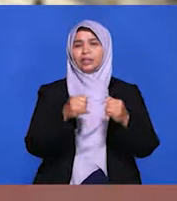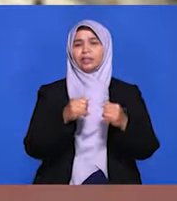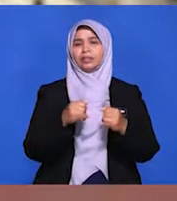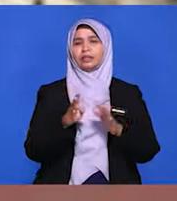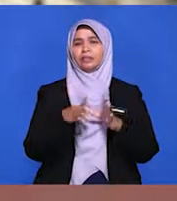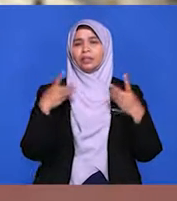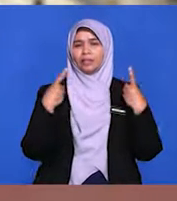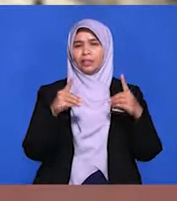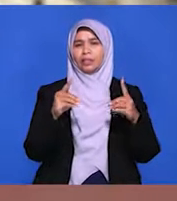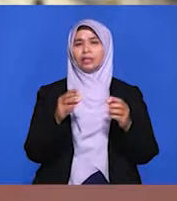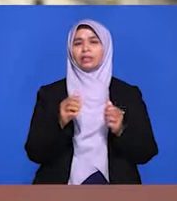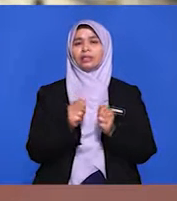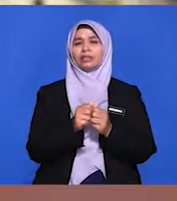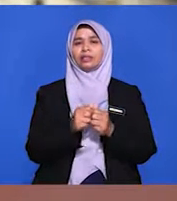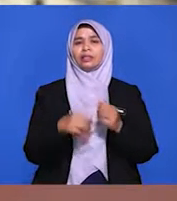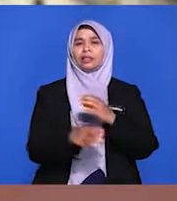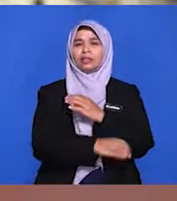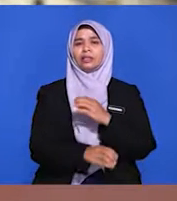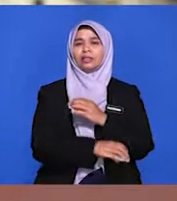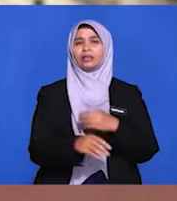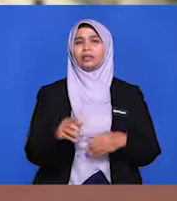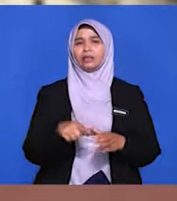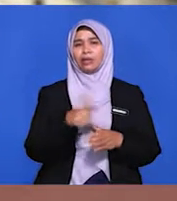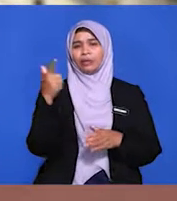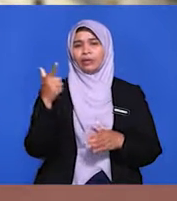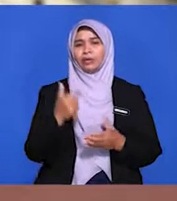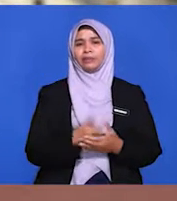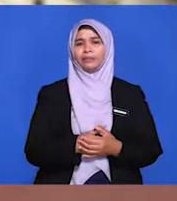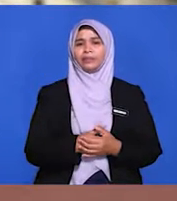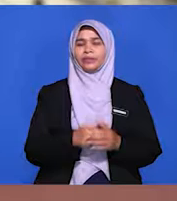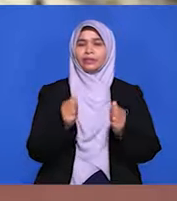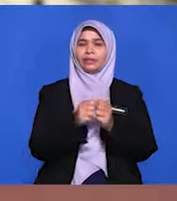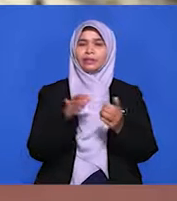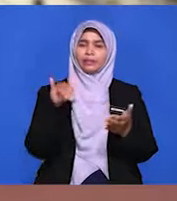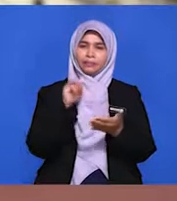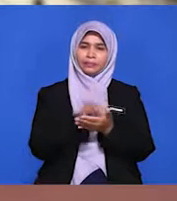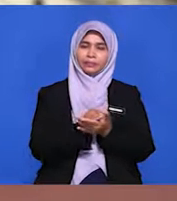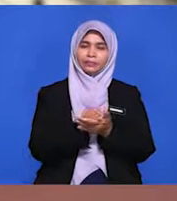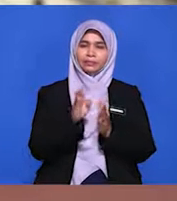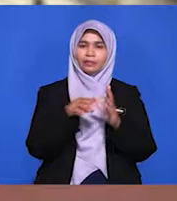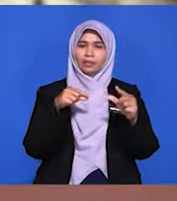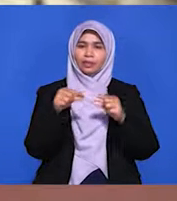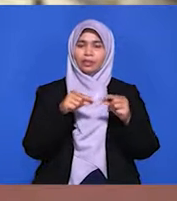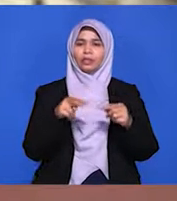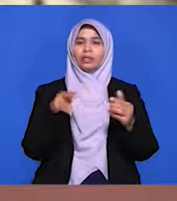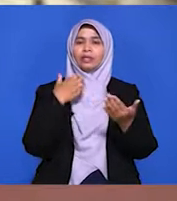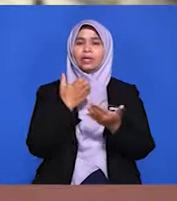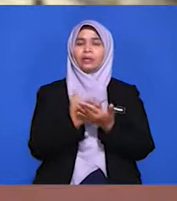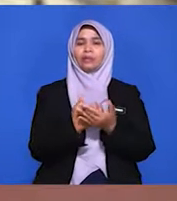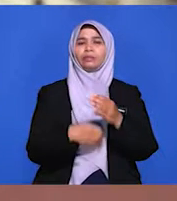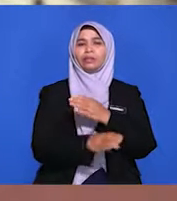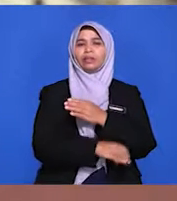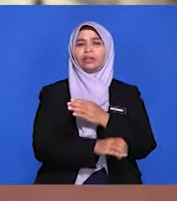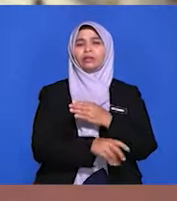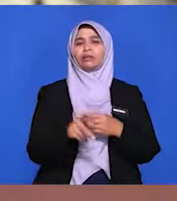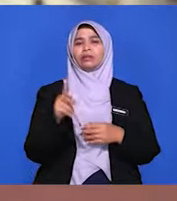dan mengimport pelbagai produk maupun perkhidmatan tertentu. Dengan itu, kegiatan ekonomi negara boleh berkembang